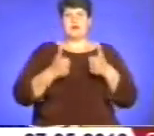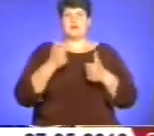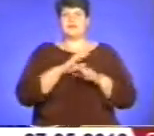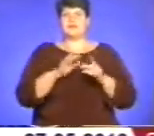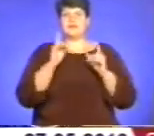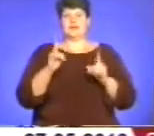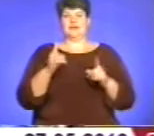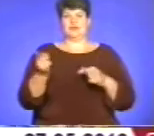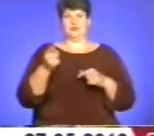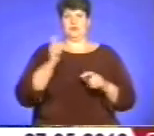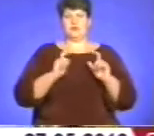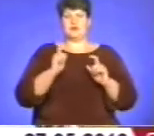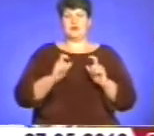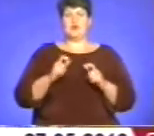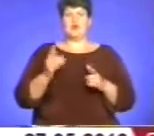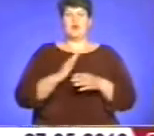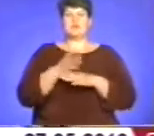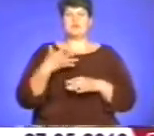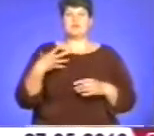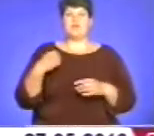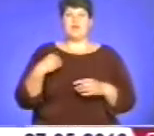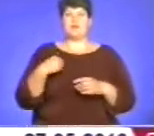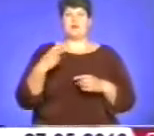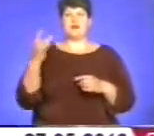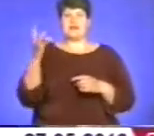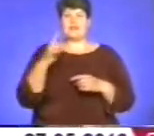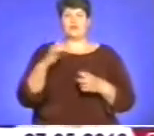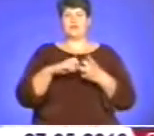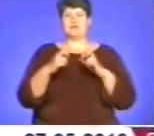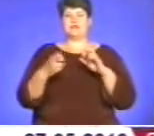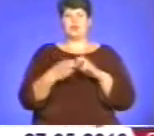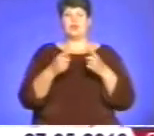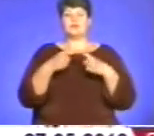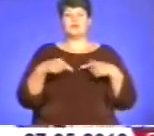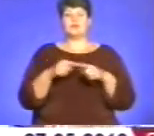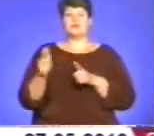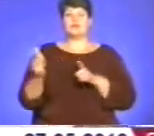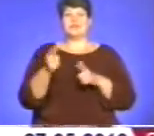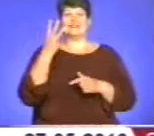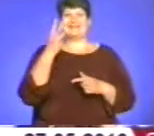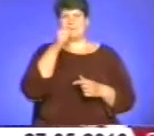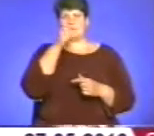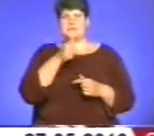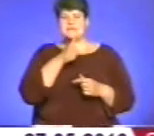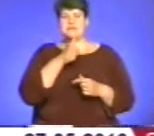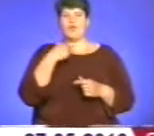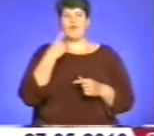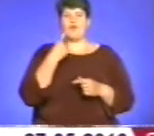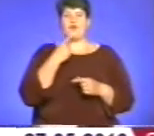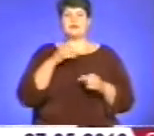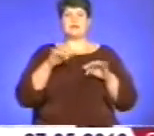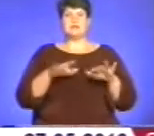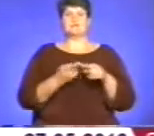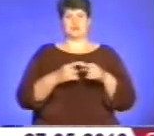тернопільських вузів, а й гості зі Львова-Рівного-Івано-Франківська. Організатори готувалися до фесту три місяці. Кажуть, дійство того